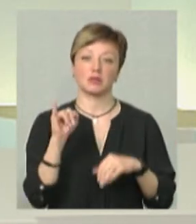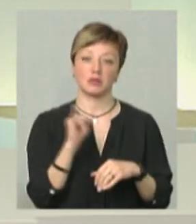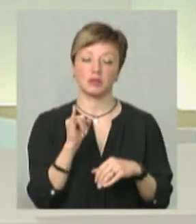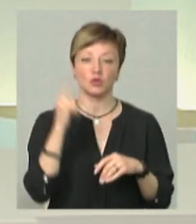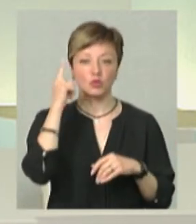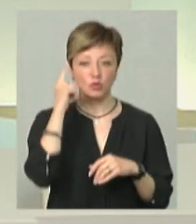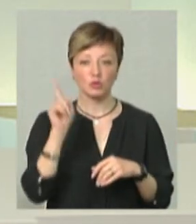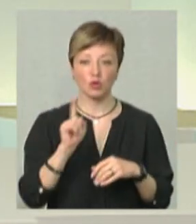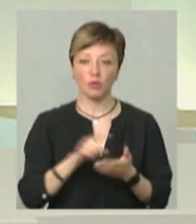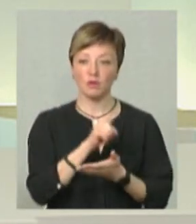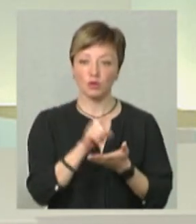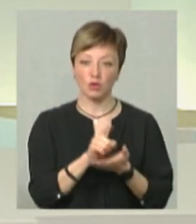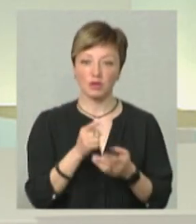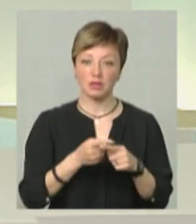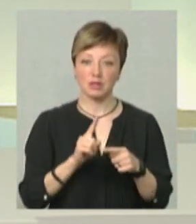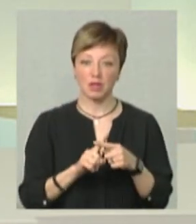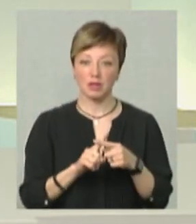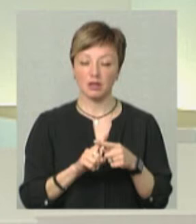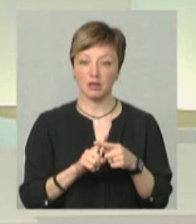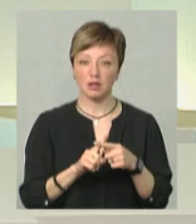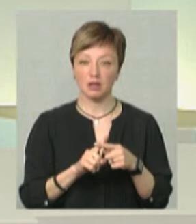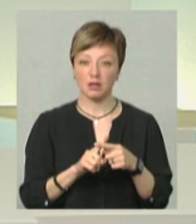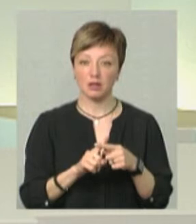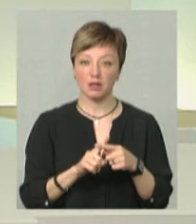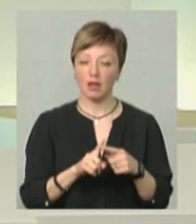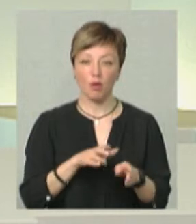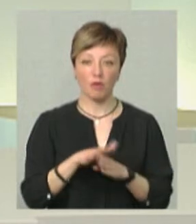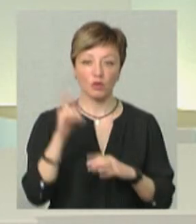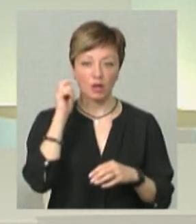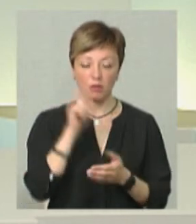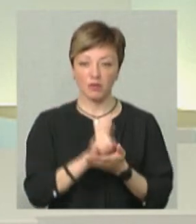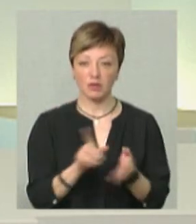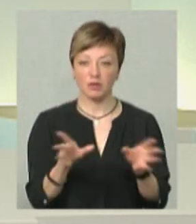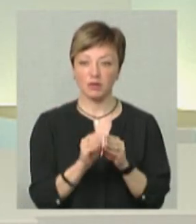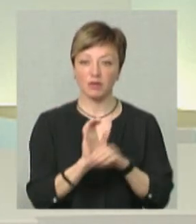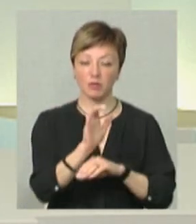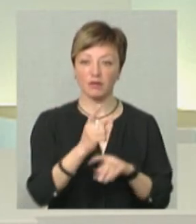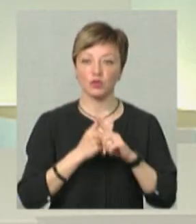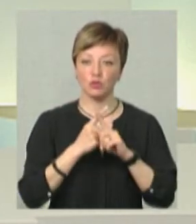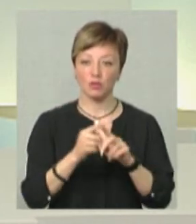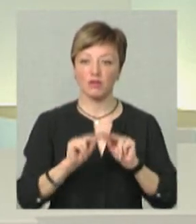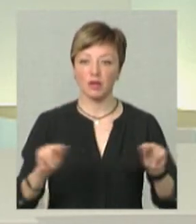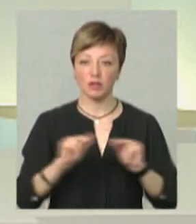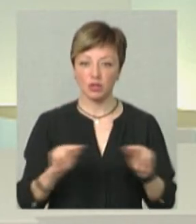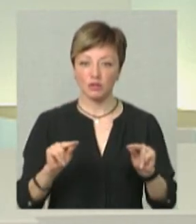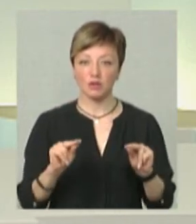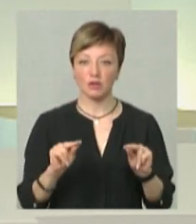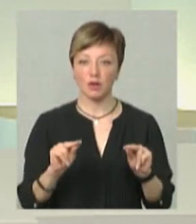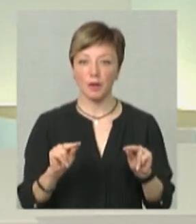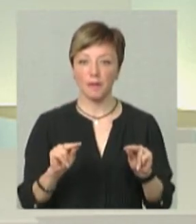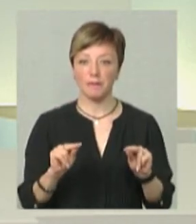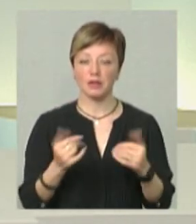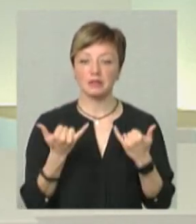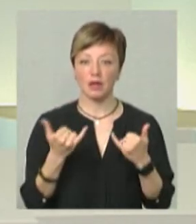і ми думаємо, що обов'язково ж, звичайно, це люди, оскільки вони неповнолітні, з ними потрібно відправити супровід викладачів, тобто